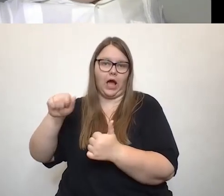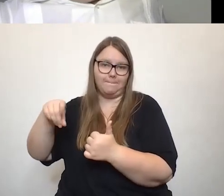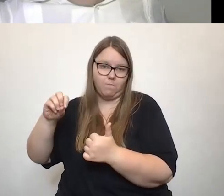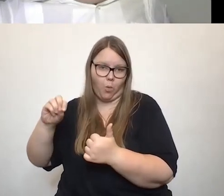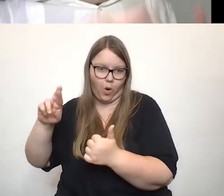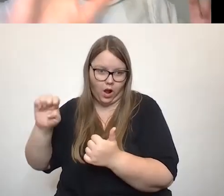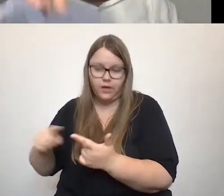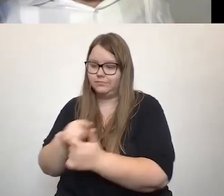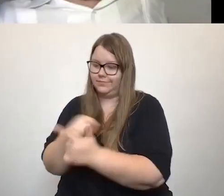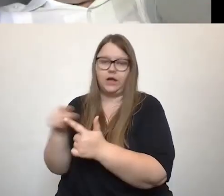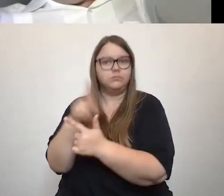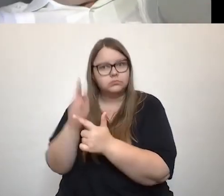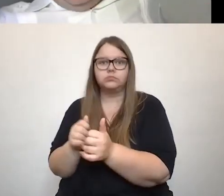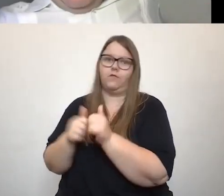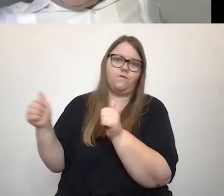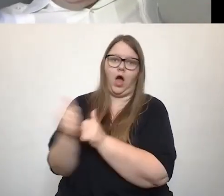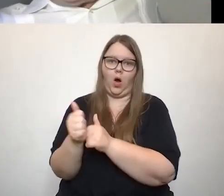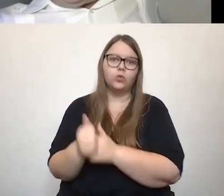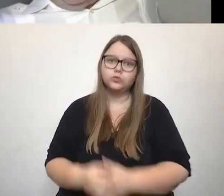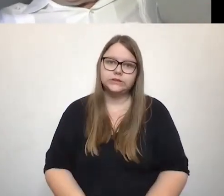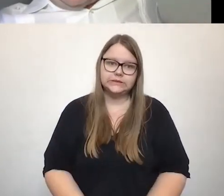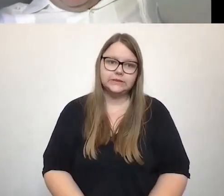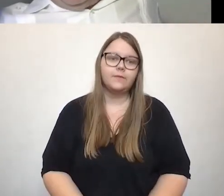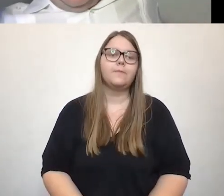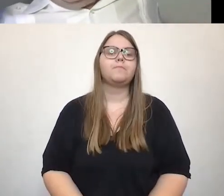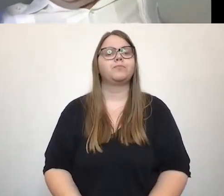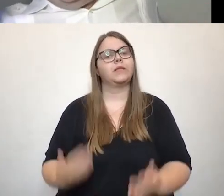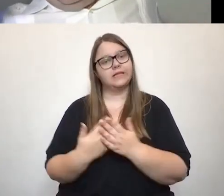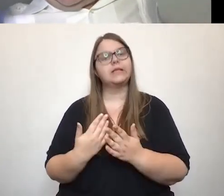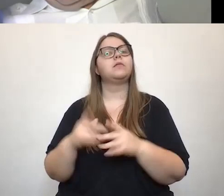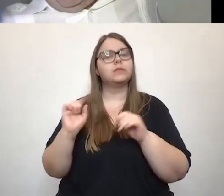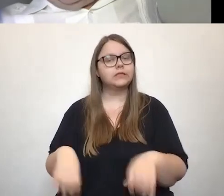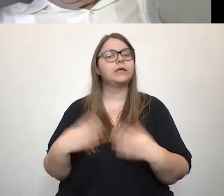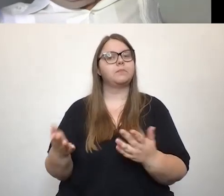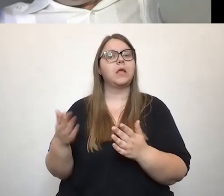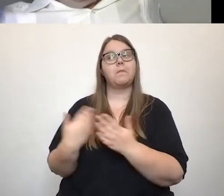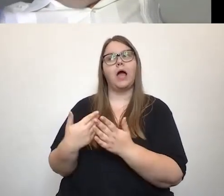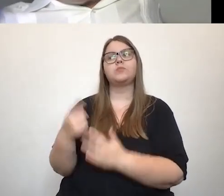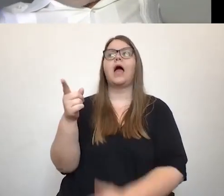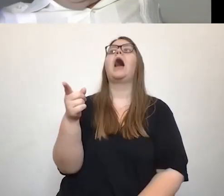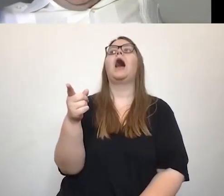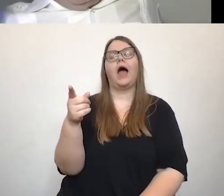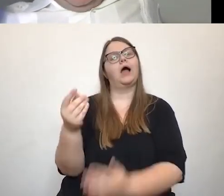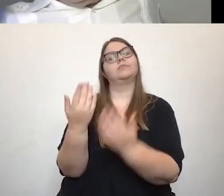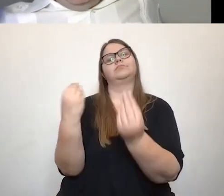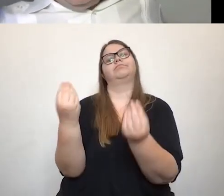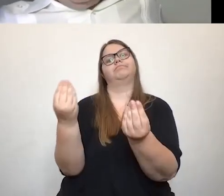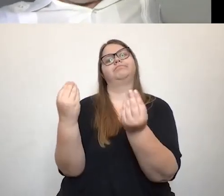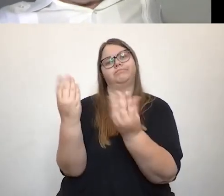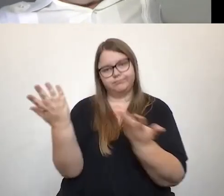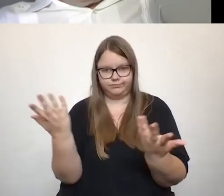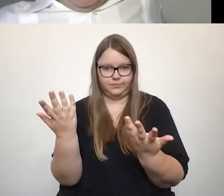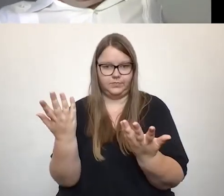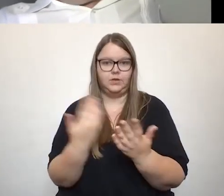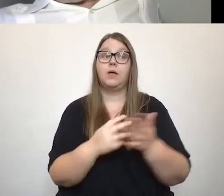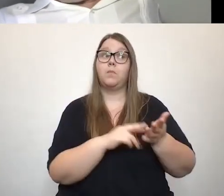wir haben zum Beispiel, also okay, dieses so weit, auf jeden Fall, es da, kann man sich da hinten wirklich so orientieren, was einfach, wenn der politische Wille da